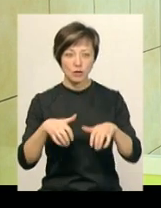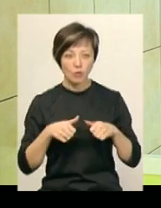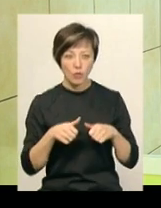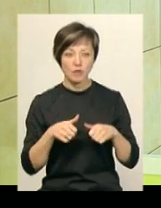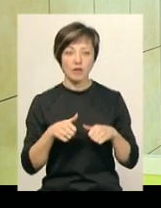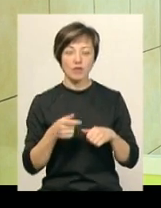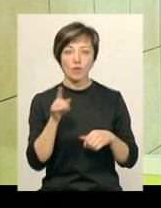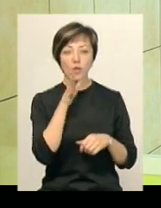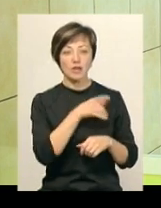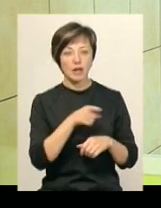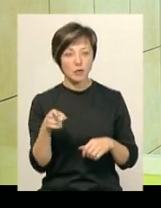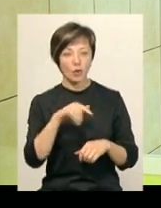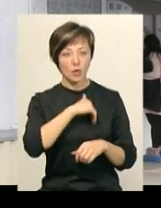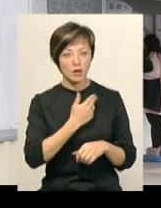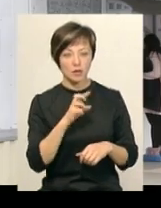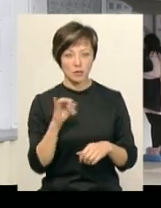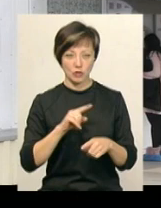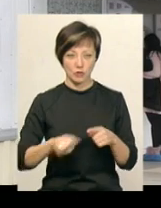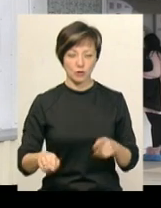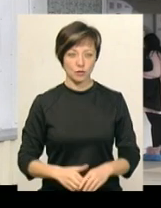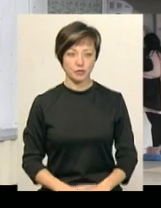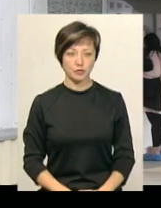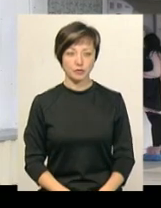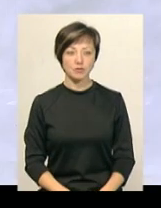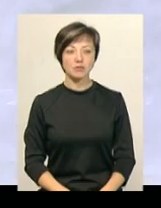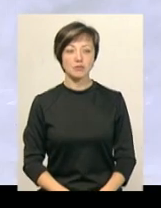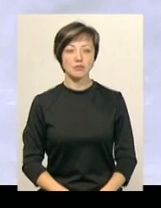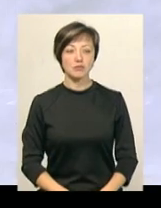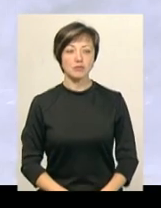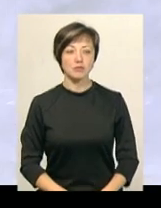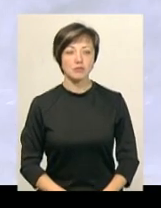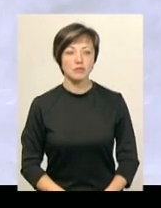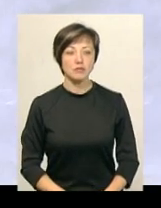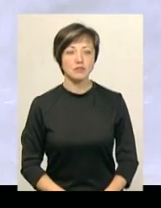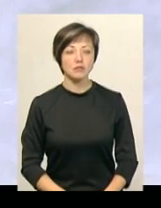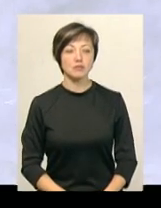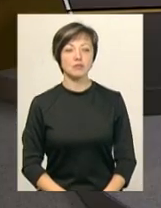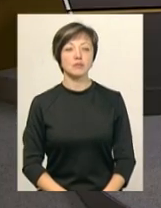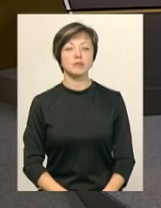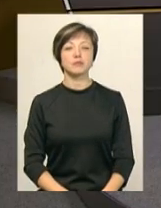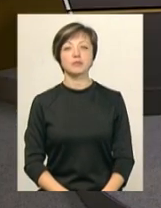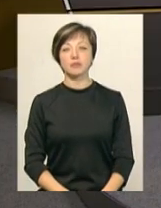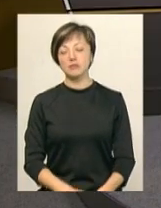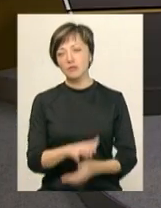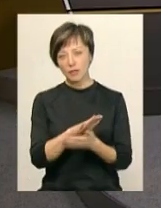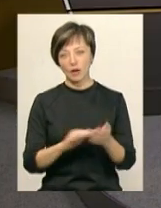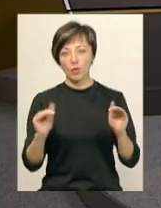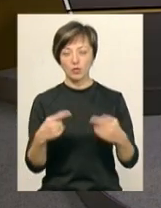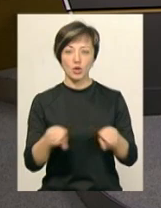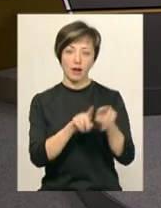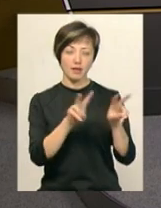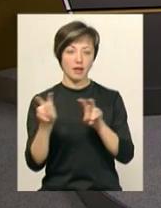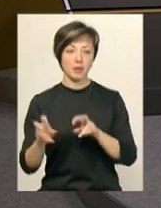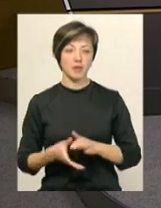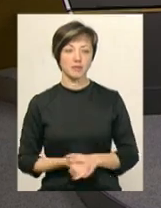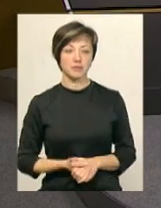в той термін, як би хотілося б. Леся Боровець, Дем'ян Цегольник, новини Поділля Центр. Далі коротко про такі